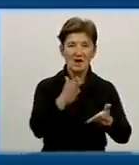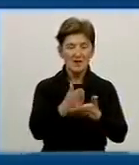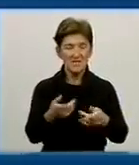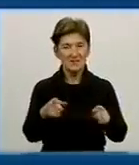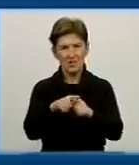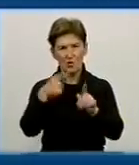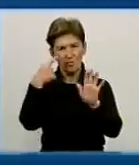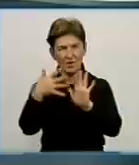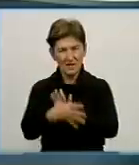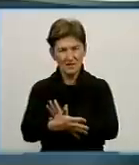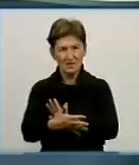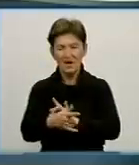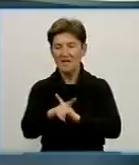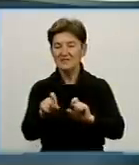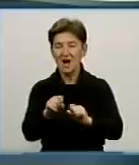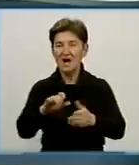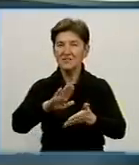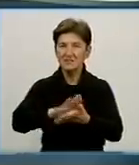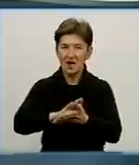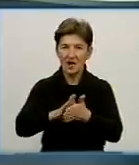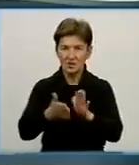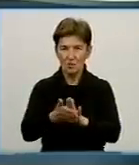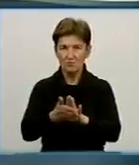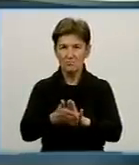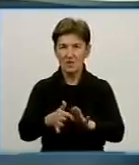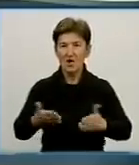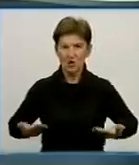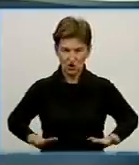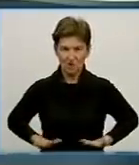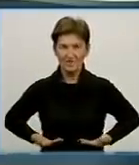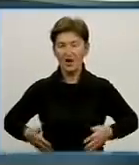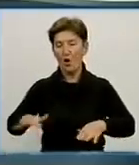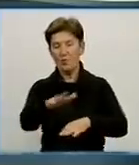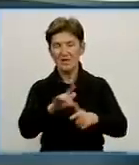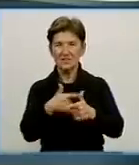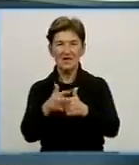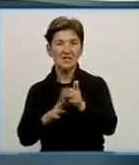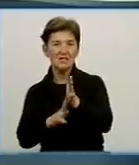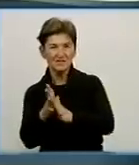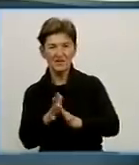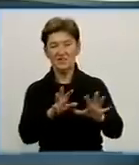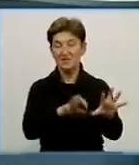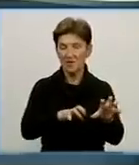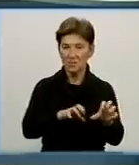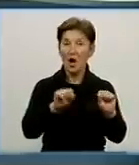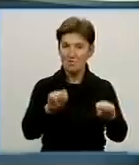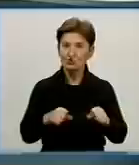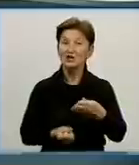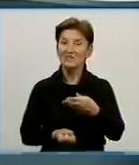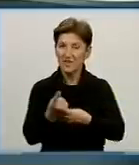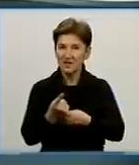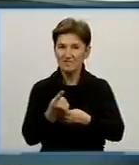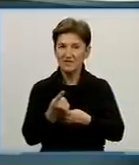біоіндикація. Тобто, за станом навколишніх об'єктів, живих об'єктів, або це рослини, тварини, можна виявити стан